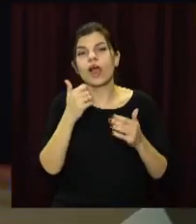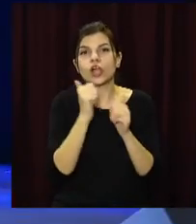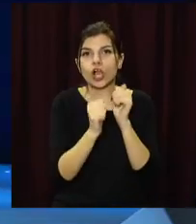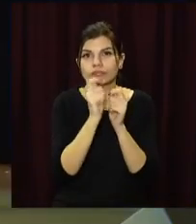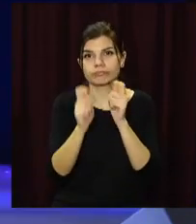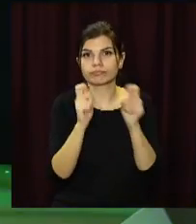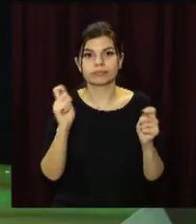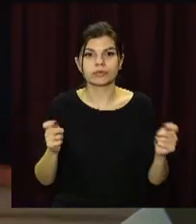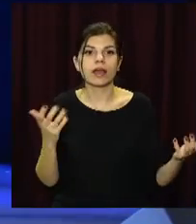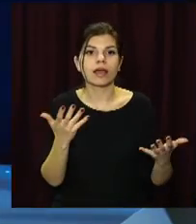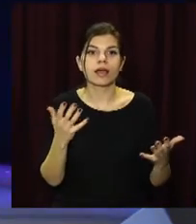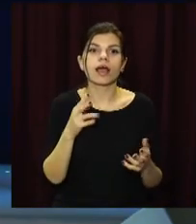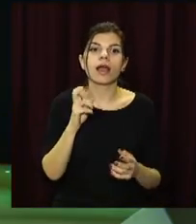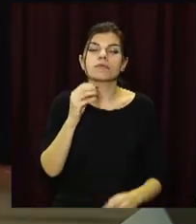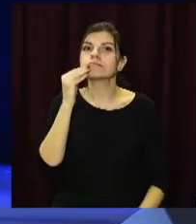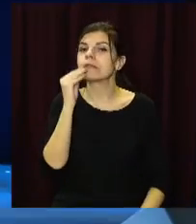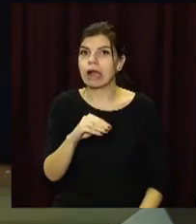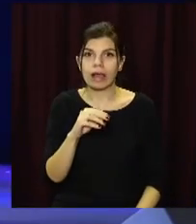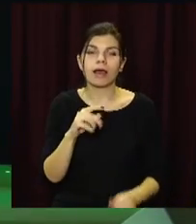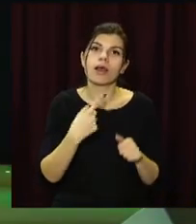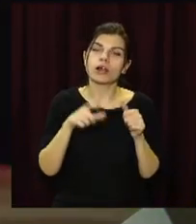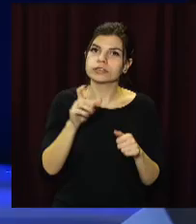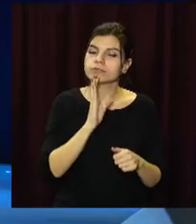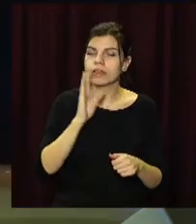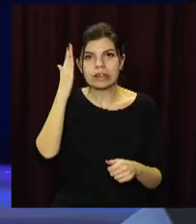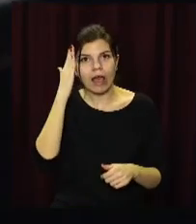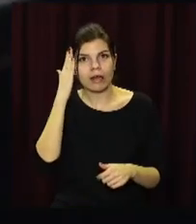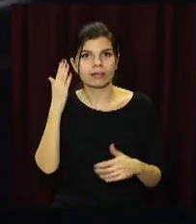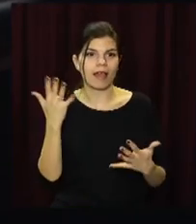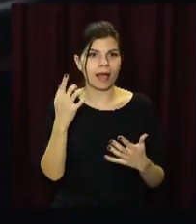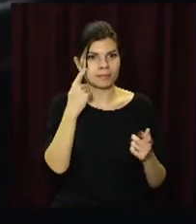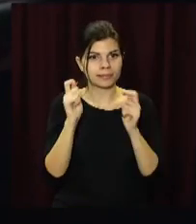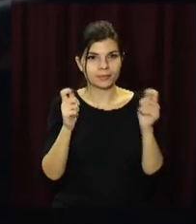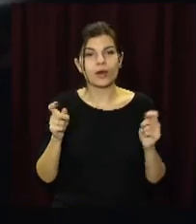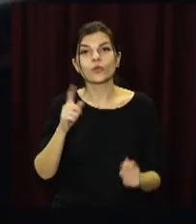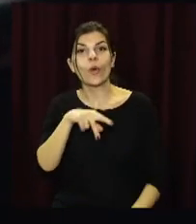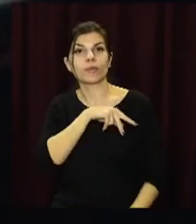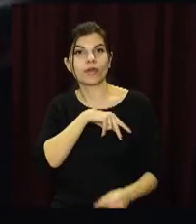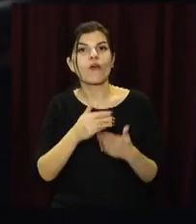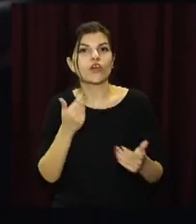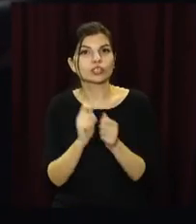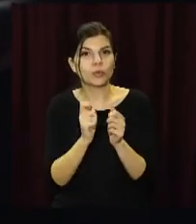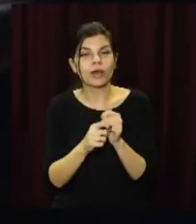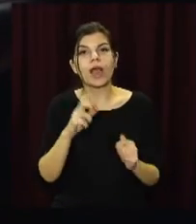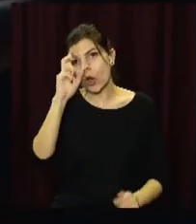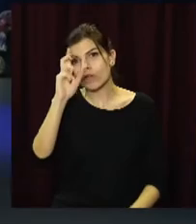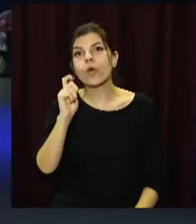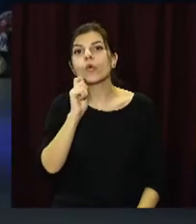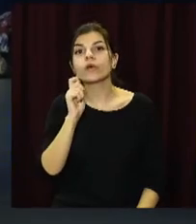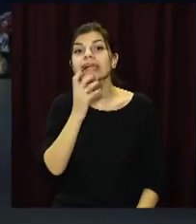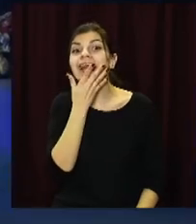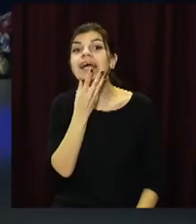номінацію. Як-то «Міс неповторність» або «Міс талант». Тішили конкурсанток і подарунками від спонсорів. Королеву краси